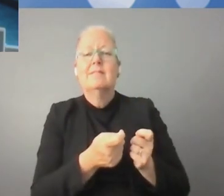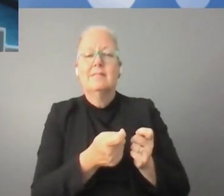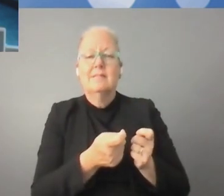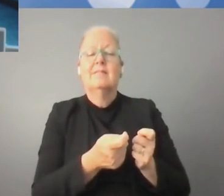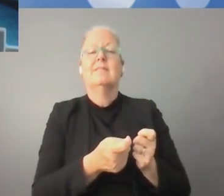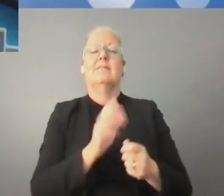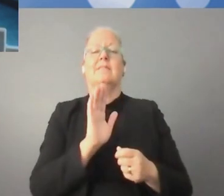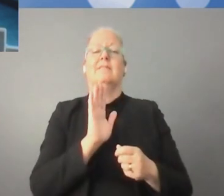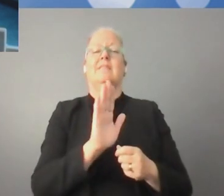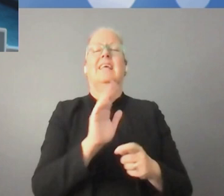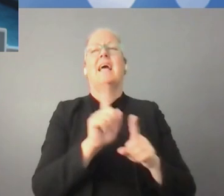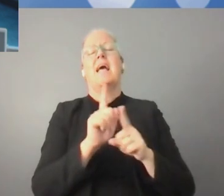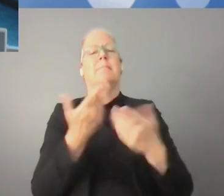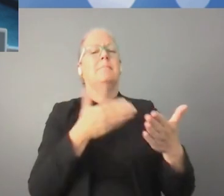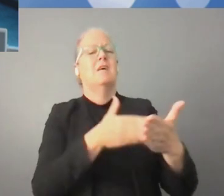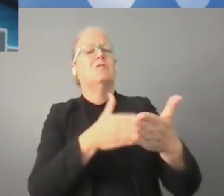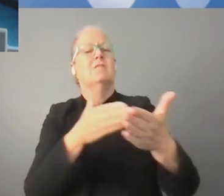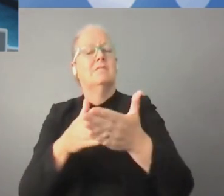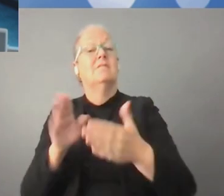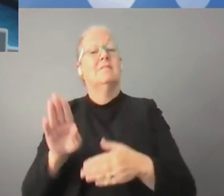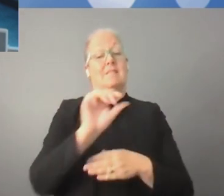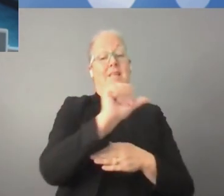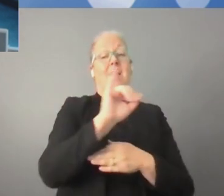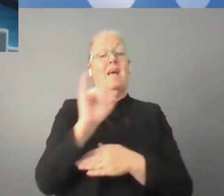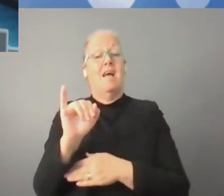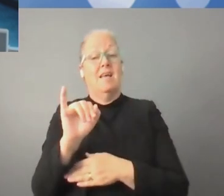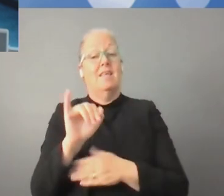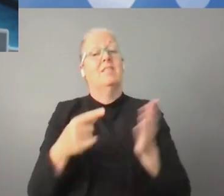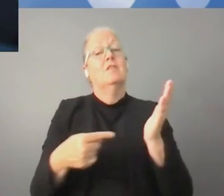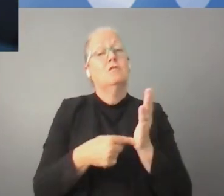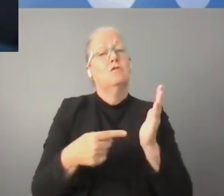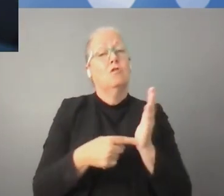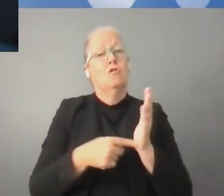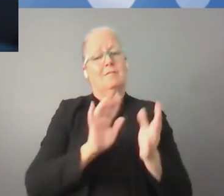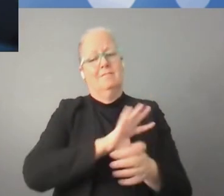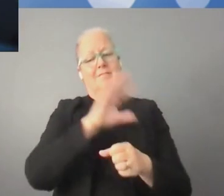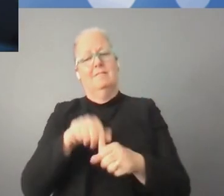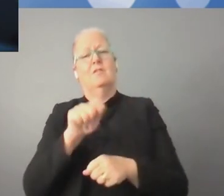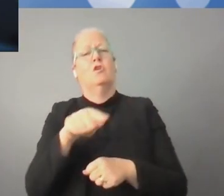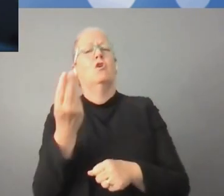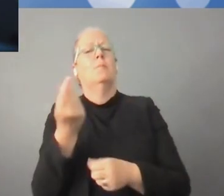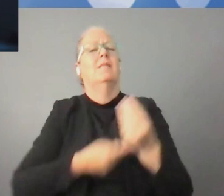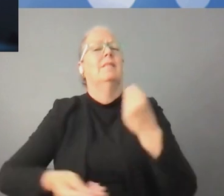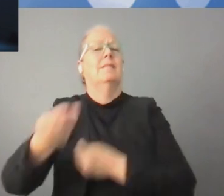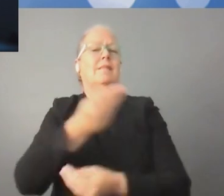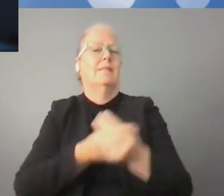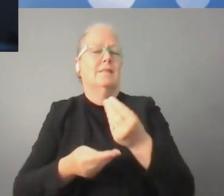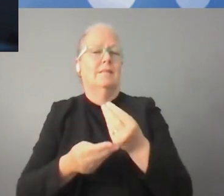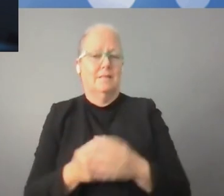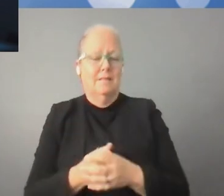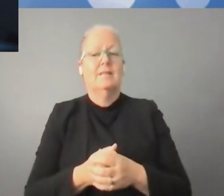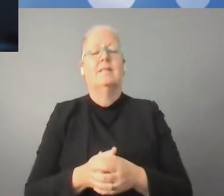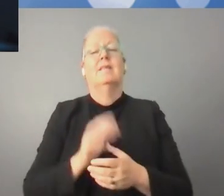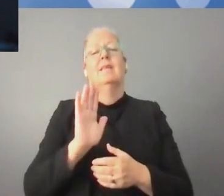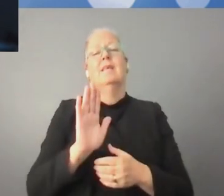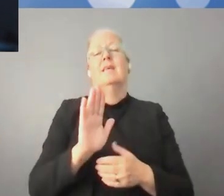القضاء على الحواجز القانونية التي تعرقل تنمية التكنولوجات الرقمية. من المهم